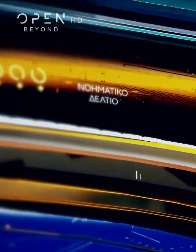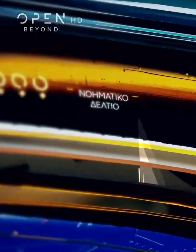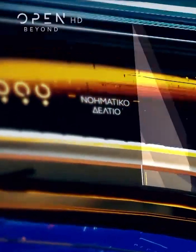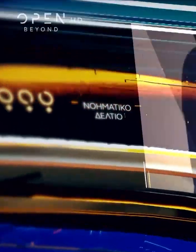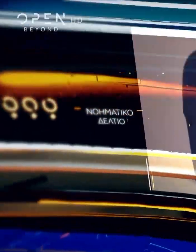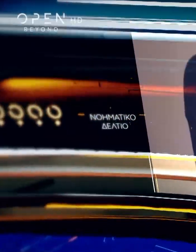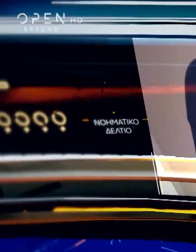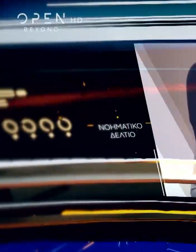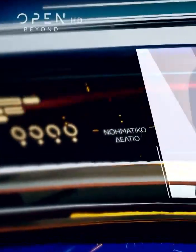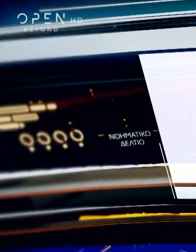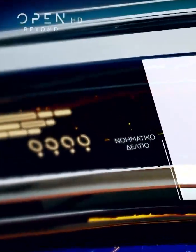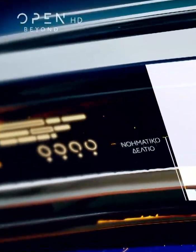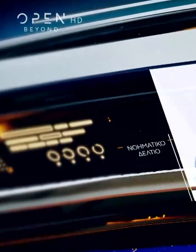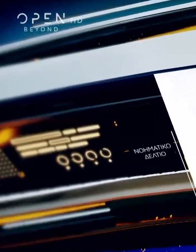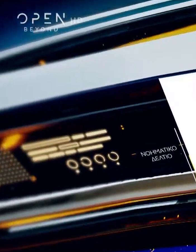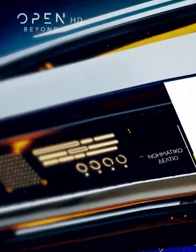Μουσική